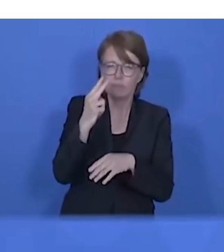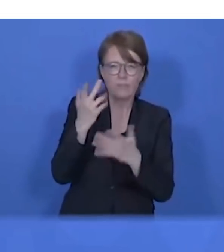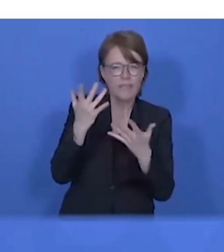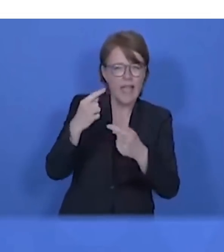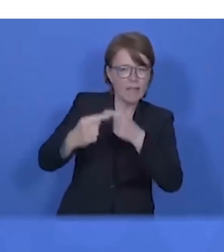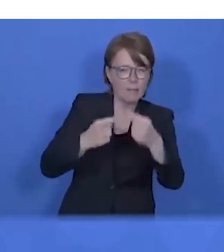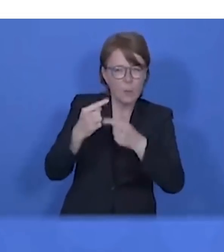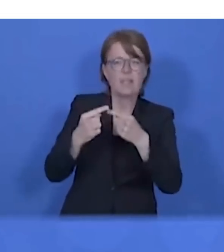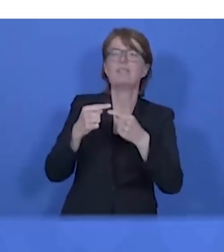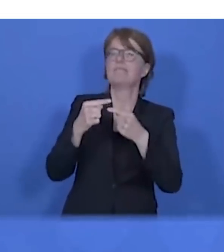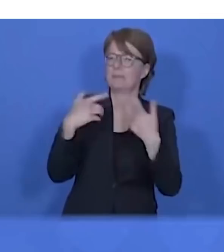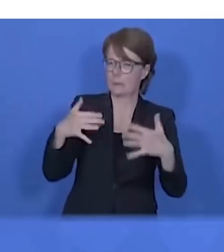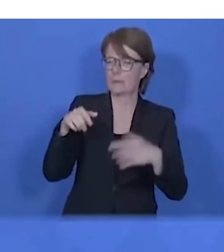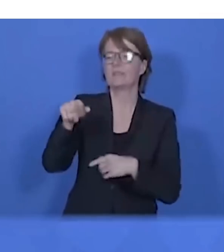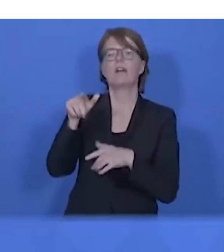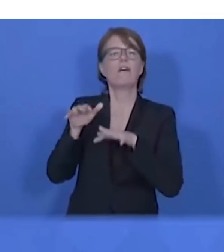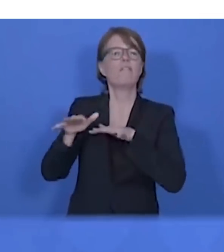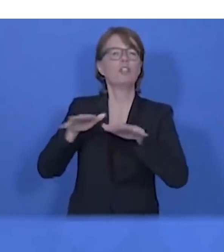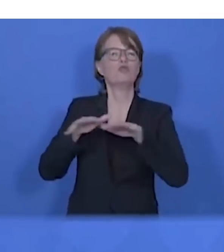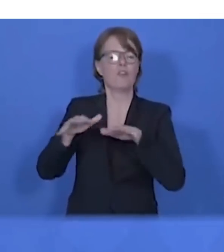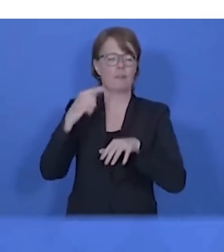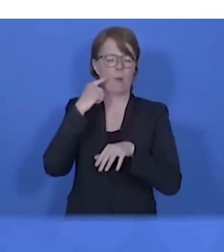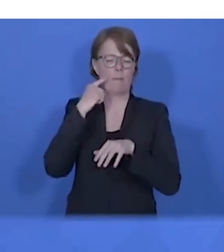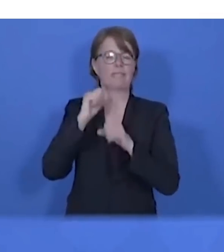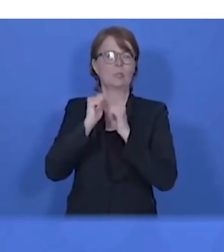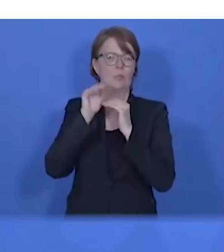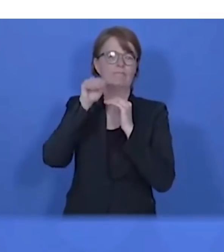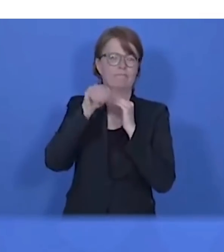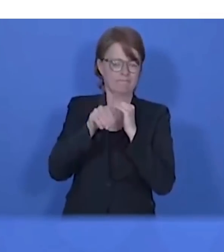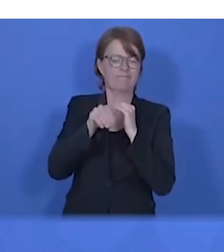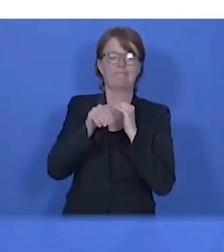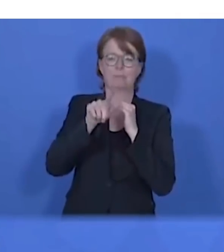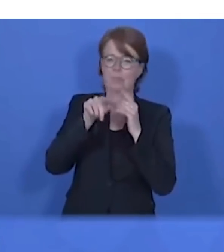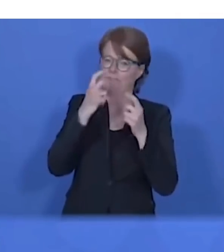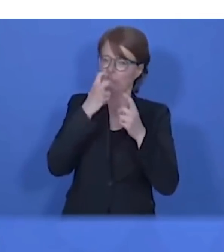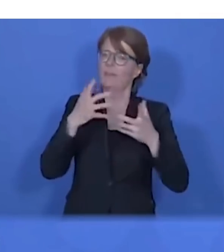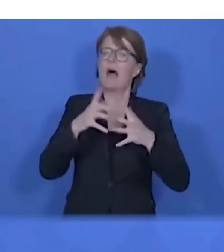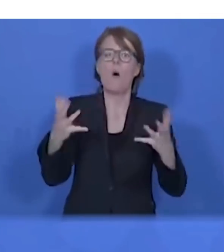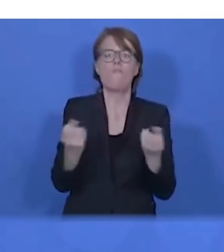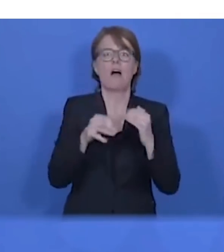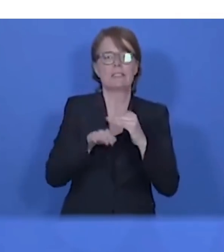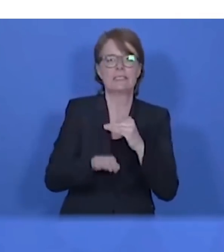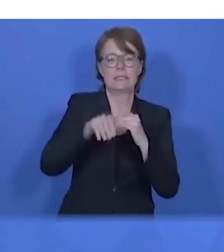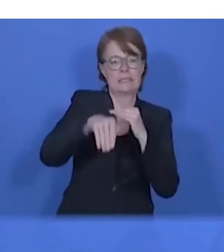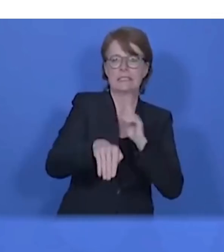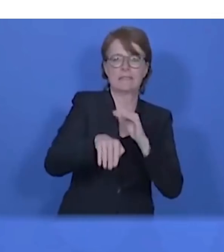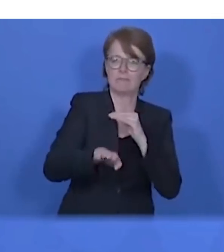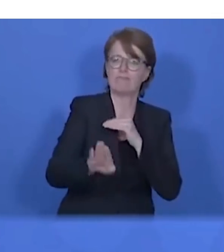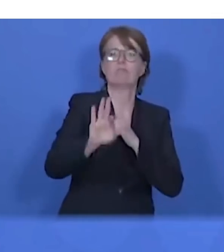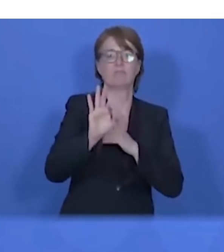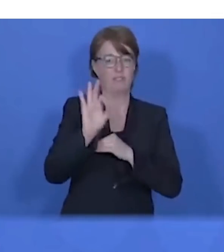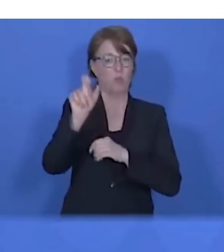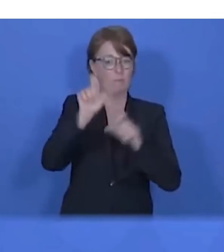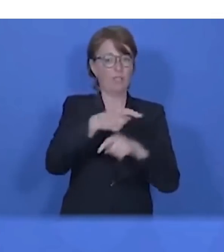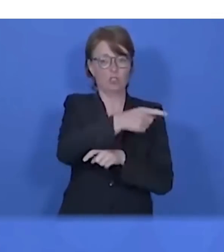dass es tiefgehende wirtschaftliche Auswirkungen gibt, die wir versuchen abzufedern. trotzdem natürlich sind sie mit großen, großen